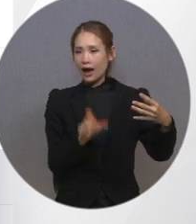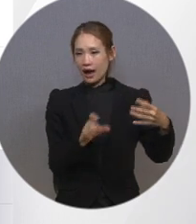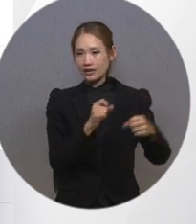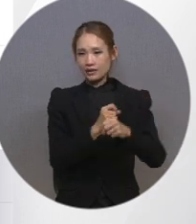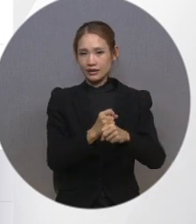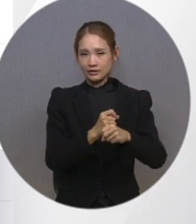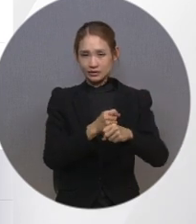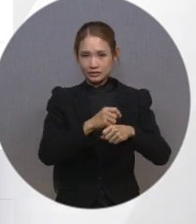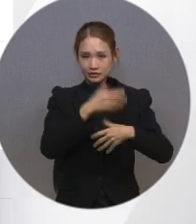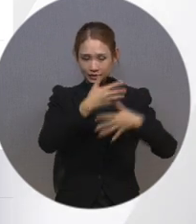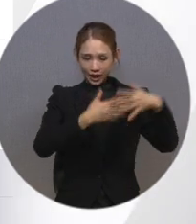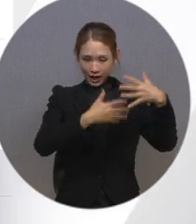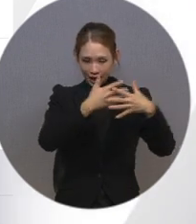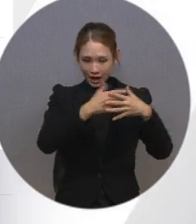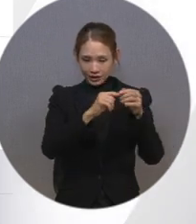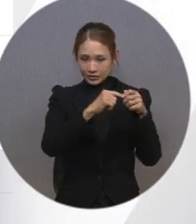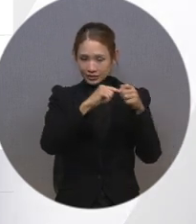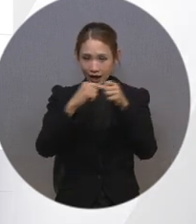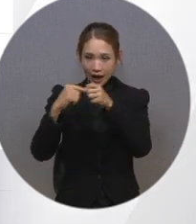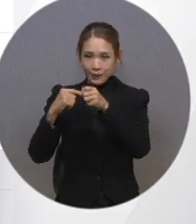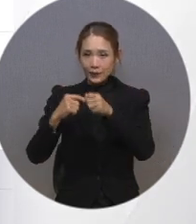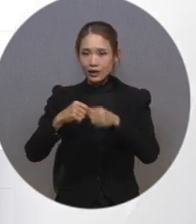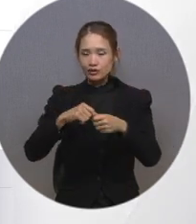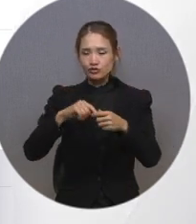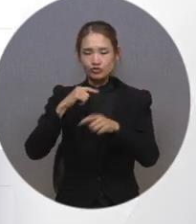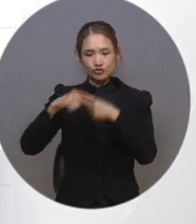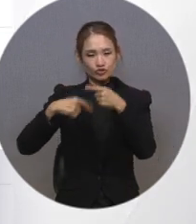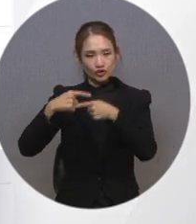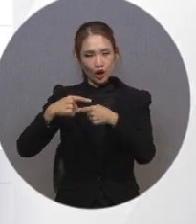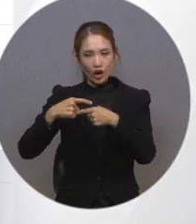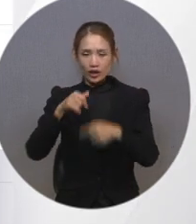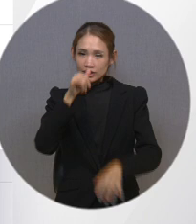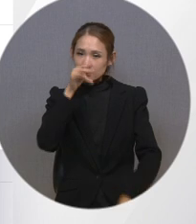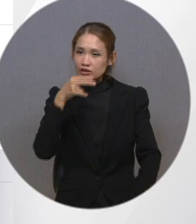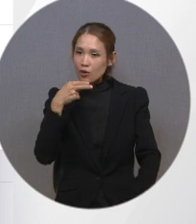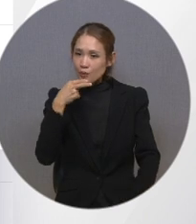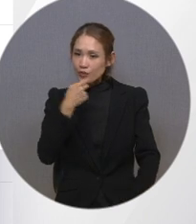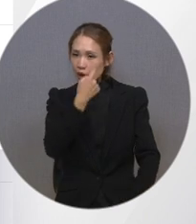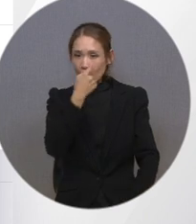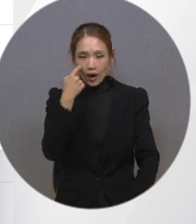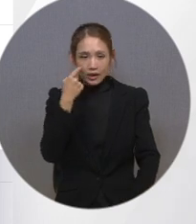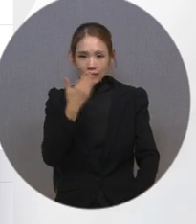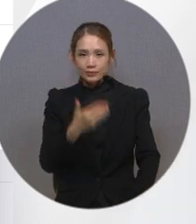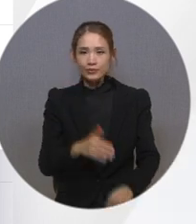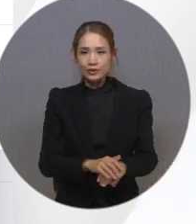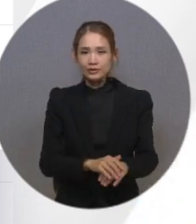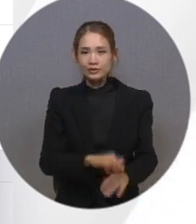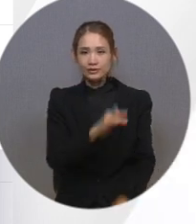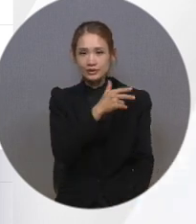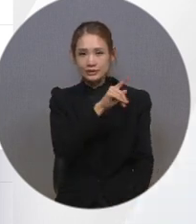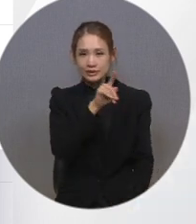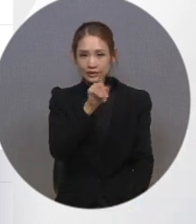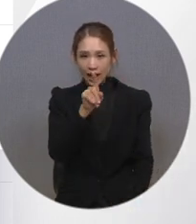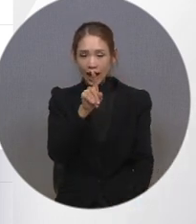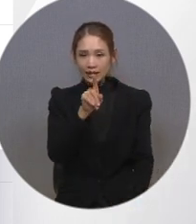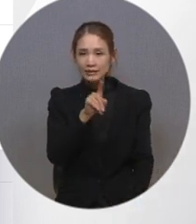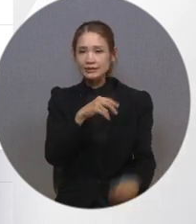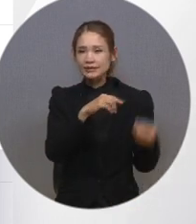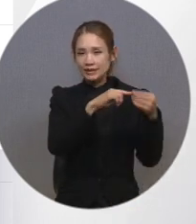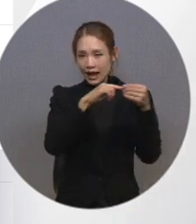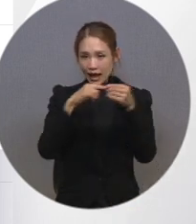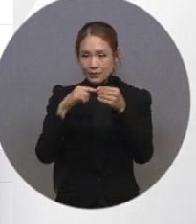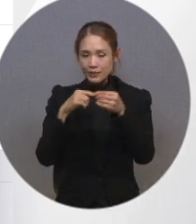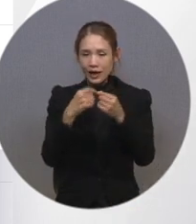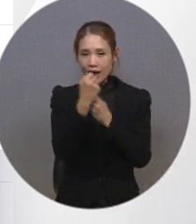해설 방송, 수어 방송 제공 여부가 함께 표기됩니다. 자막 혹은 자는 자막 방송, 해설 혹은 해는